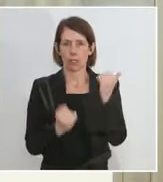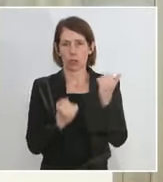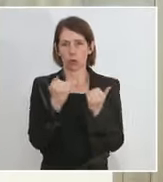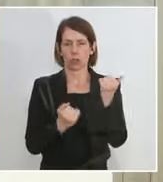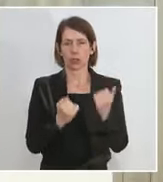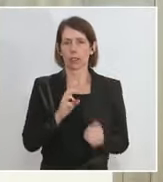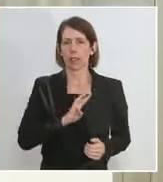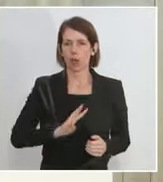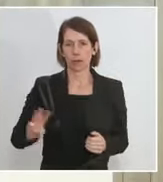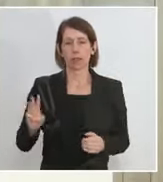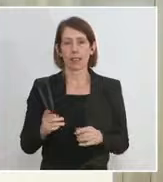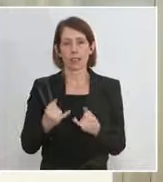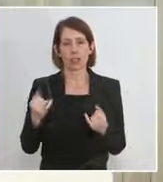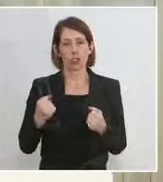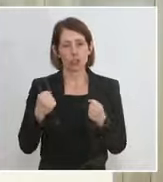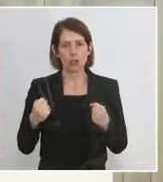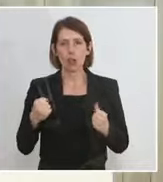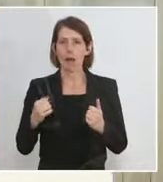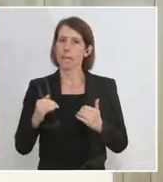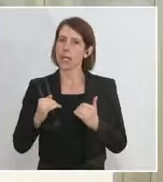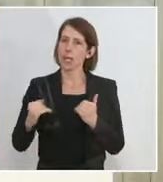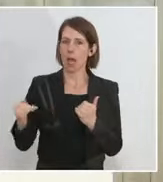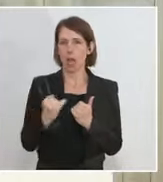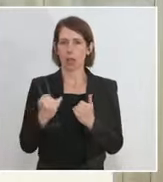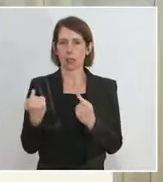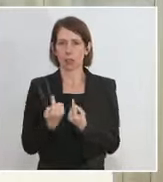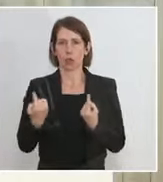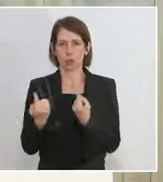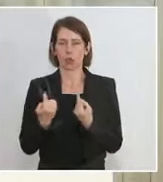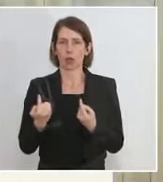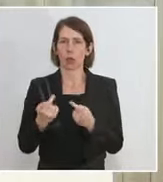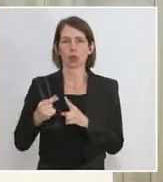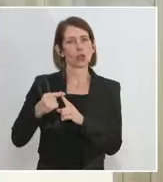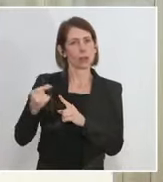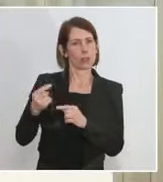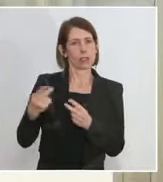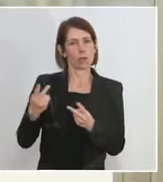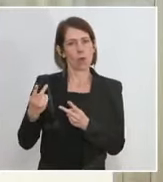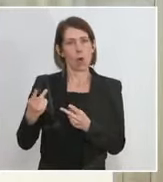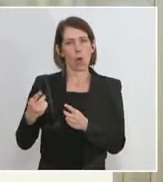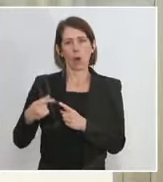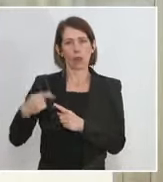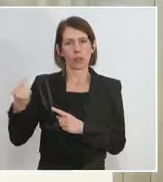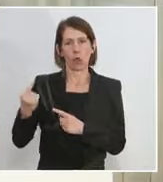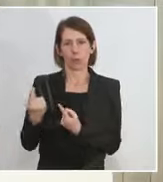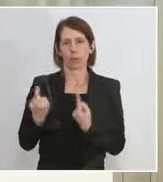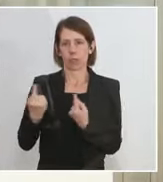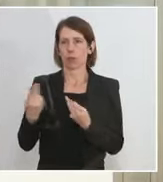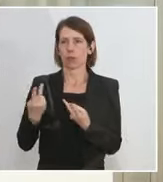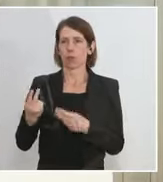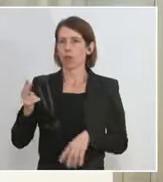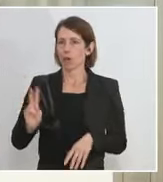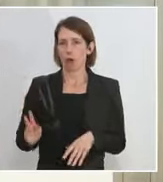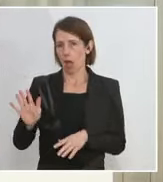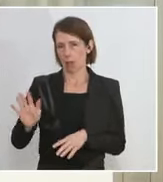Westösterreich eine sehr stabile, gute Situation mit der absoluten Spitze, Top-Situation nach wie vor in Vorarlberg.